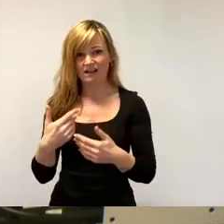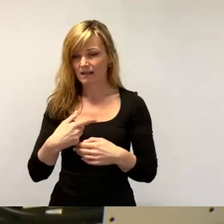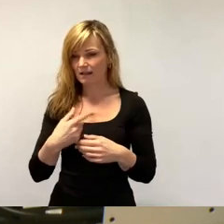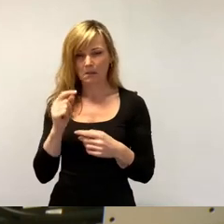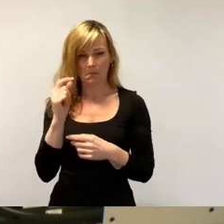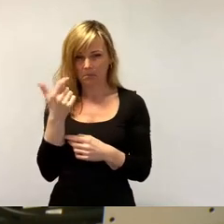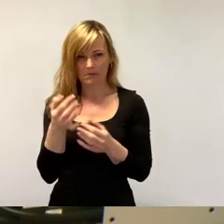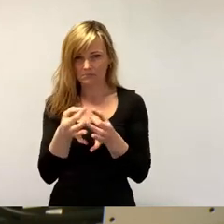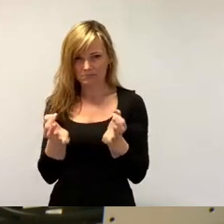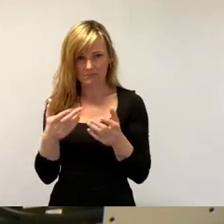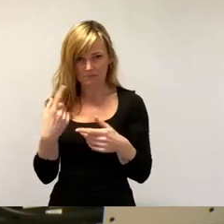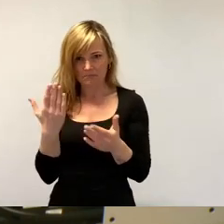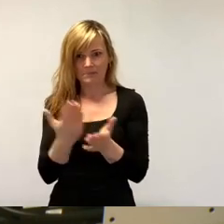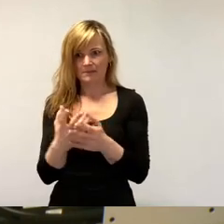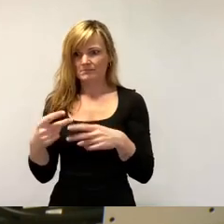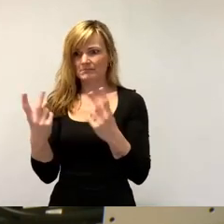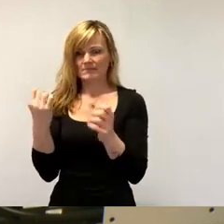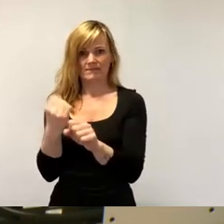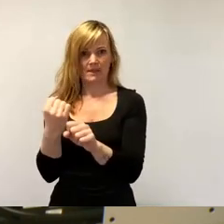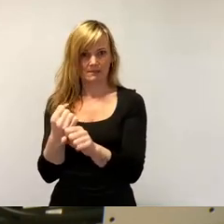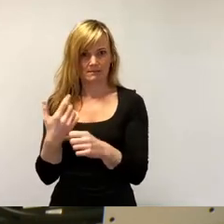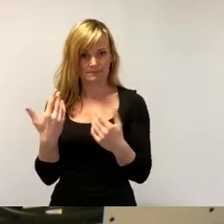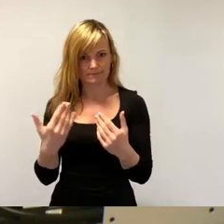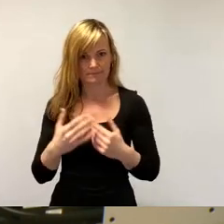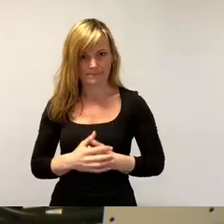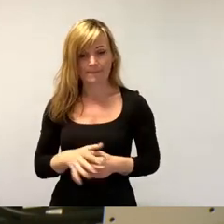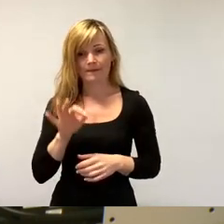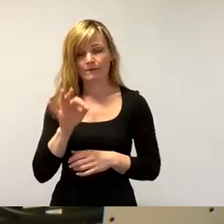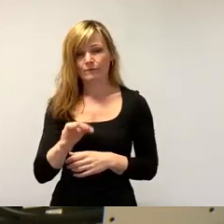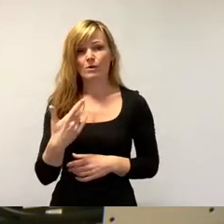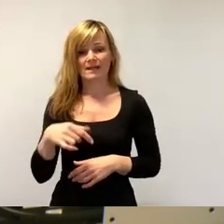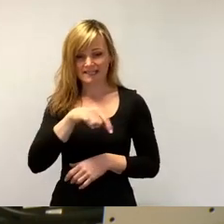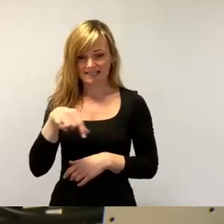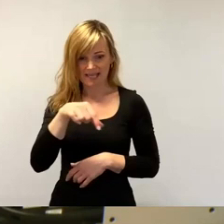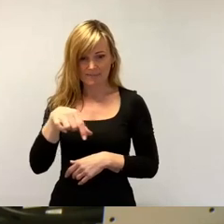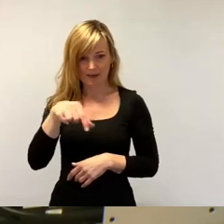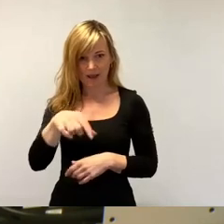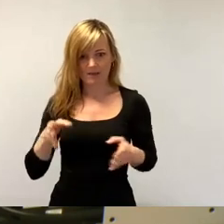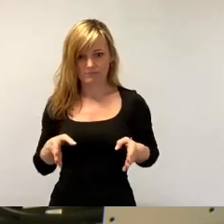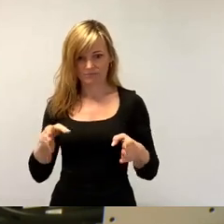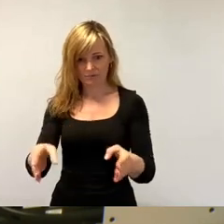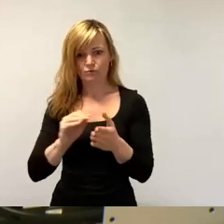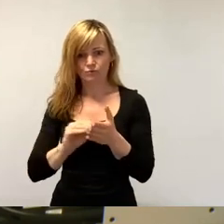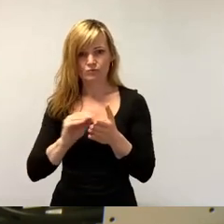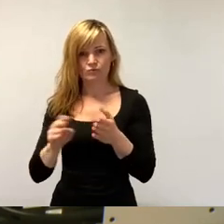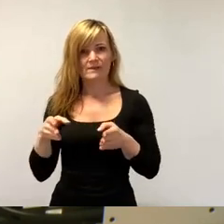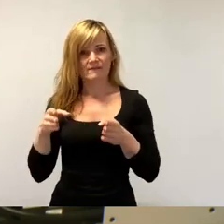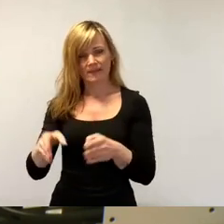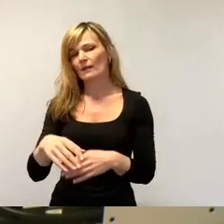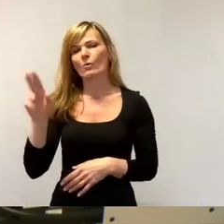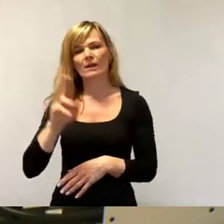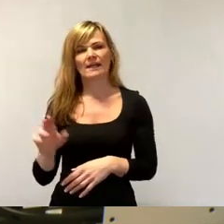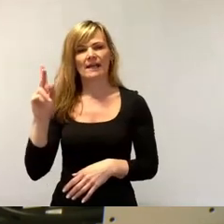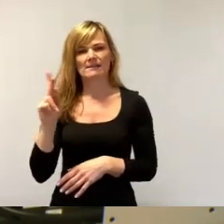bevor die Maßnahme umgesetzt wird. Für einen Zebrastreifen auf einem Schulweg brauchten wir Ulrike Kaspar und ich ungefähr fünf